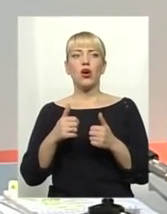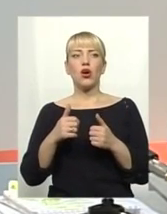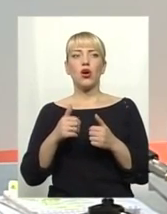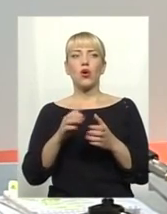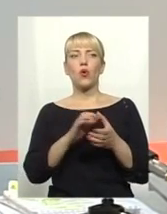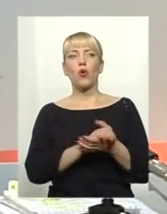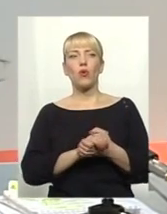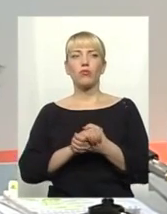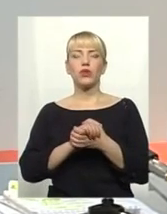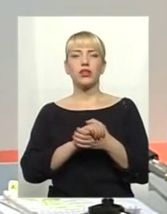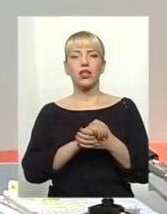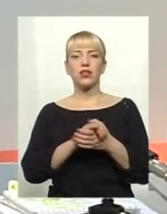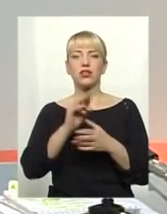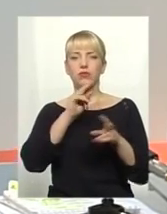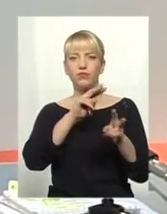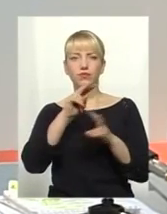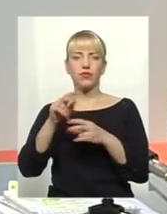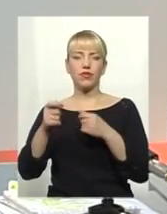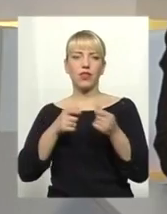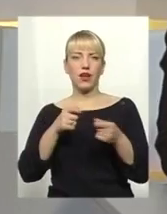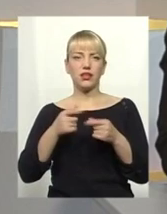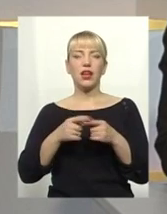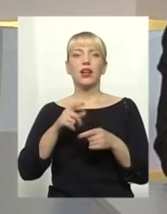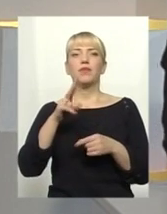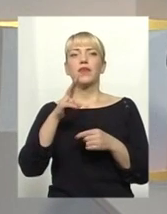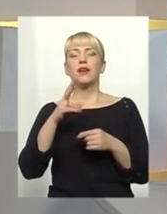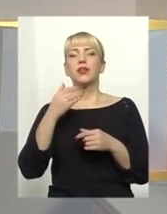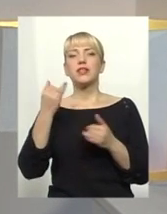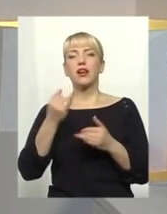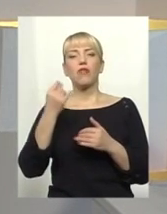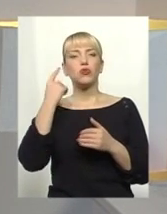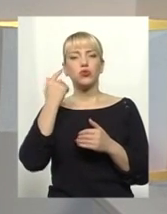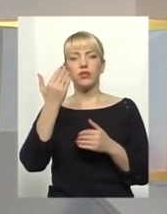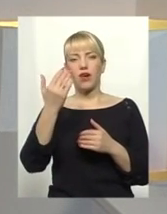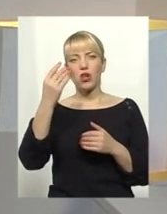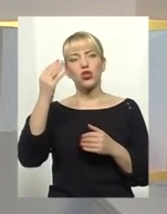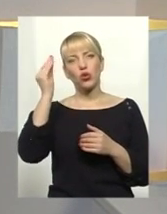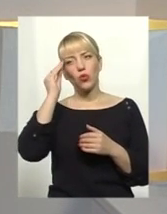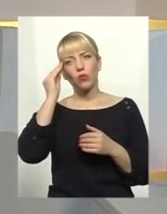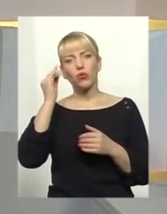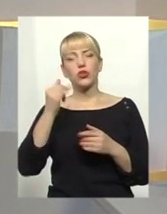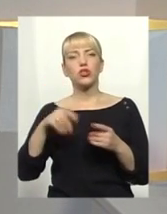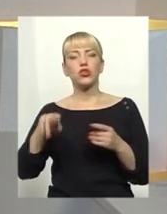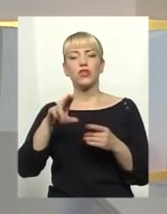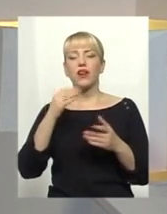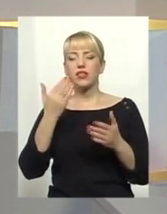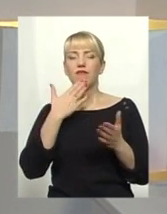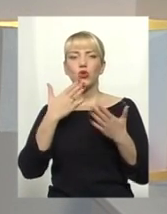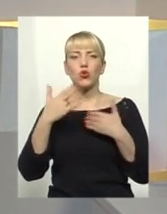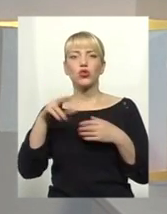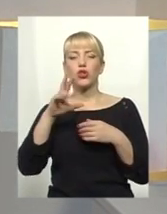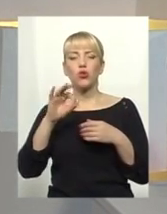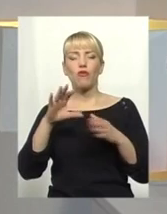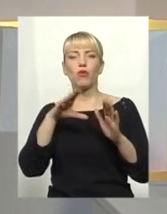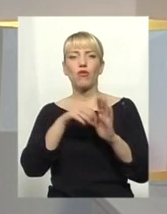вітаю вас у нашій студії. Доброго дня. Цікаво почути вашу думку і ваше ставлення до ідеї запровадження електронного декларування взагалі, як до